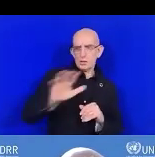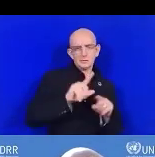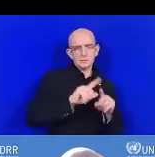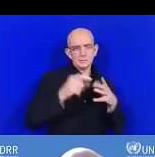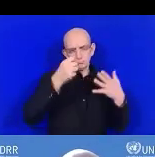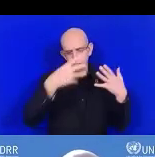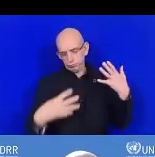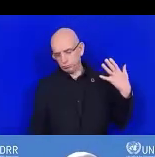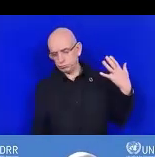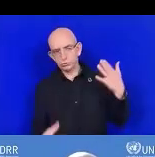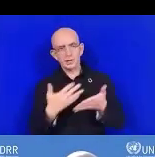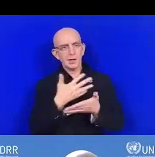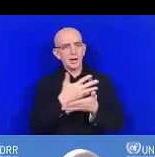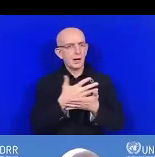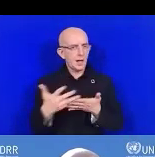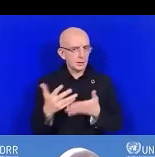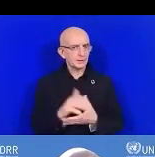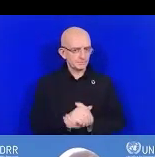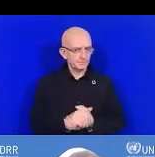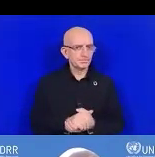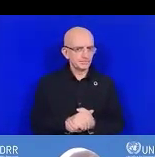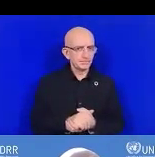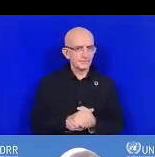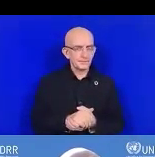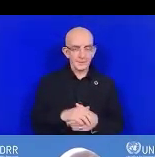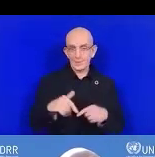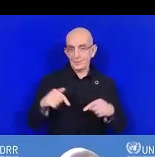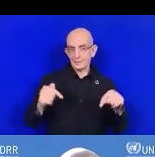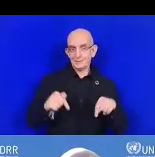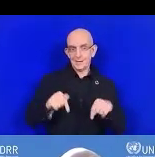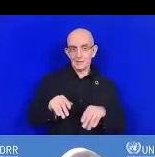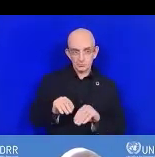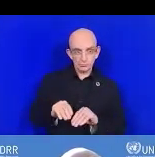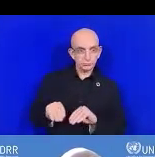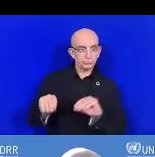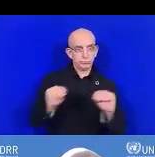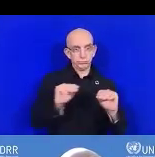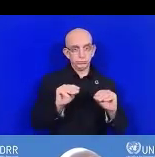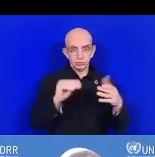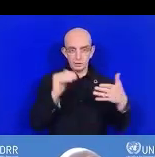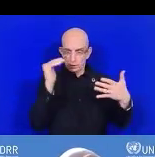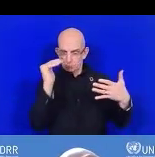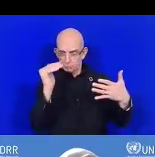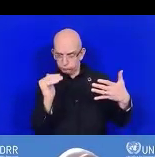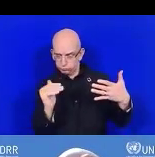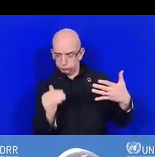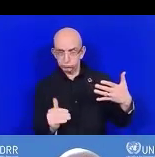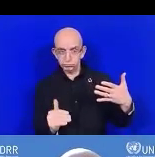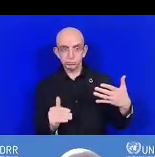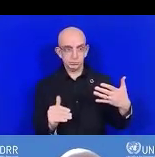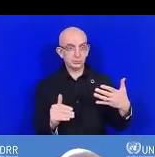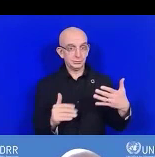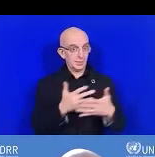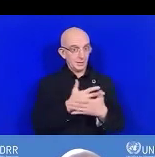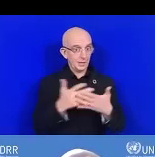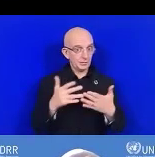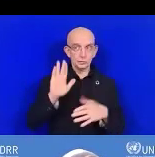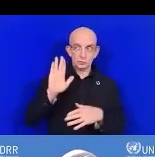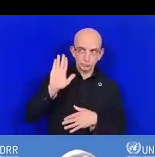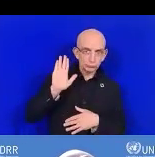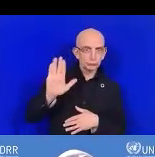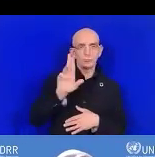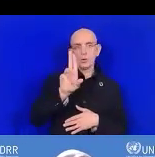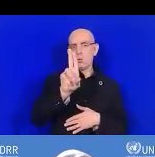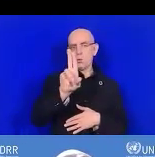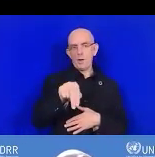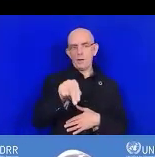est dispensée selon les langues clés de l'ONU pour se rassurer